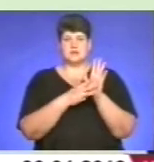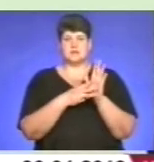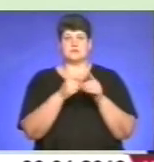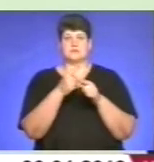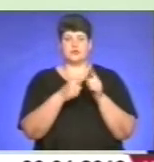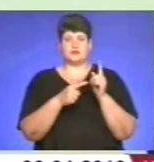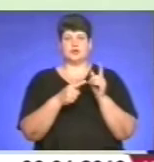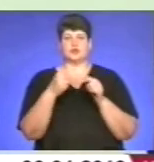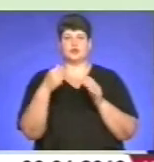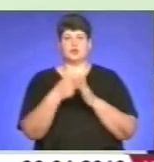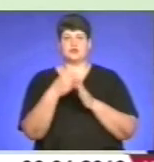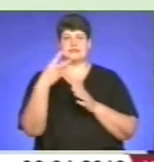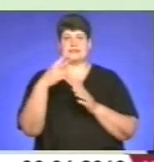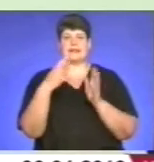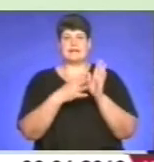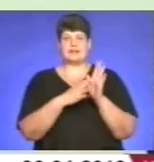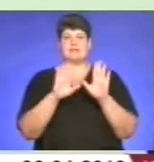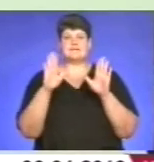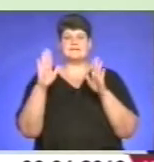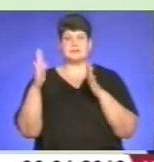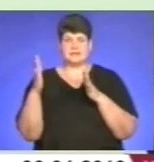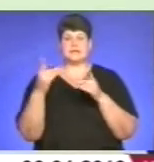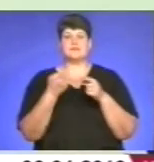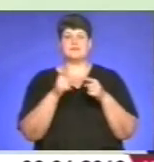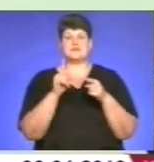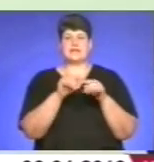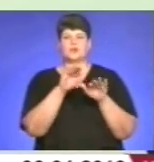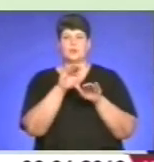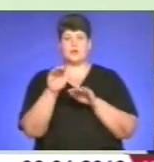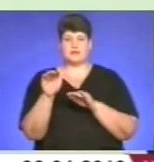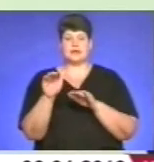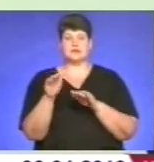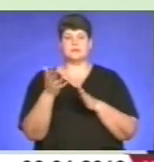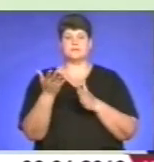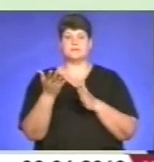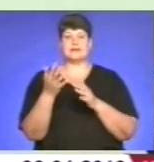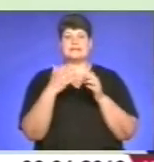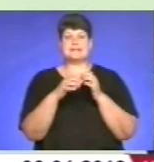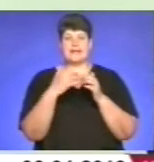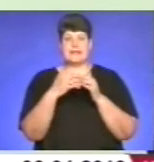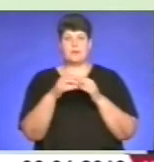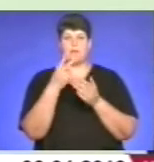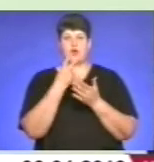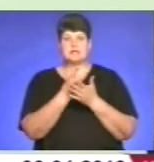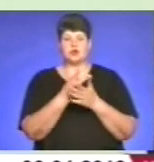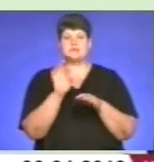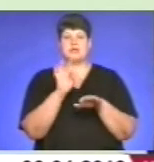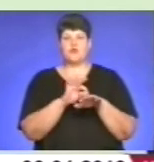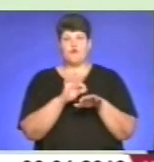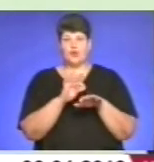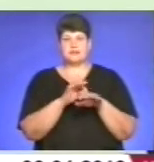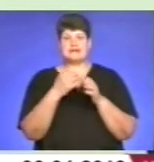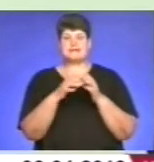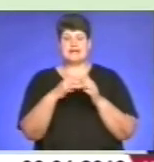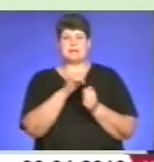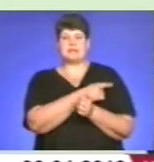29 випадків. А якщо порівняти з середнім показником захворюваності серед